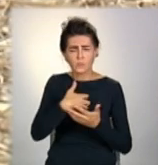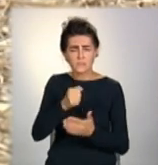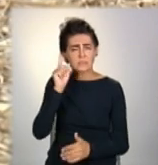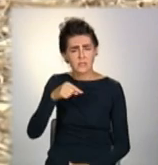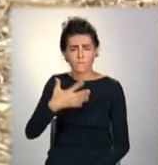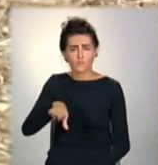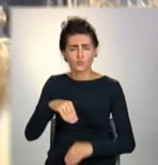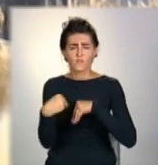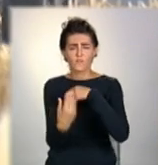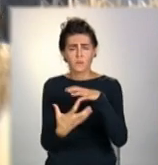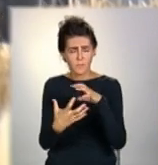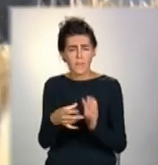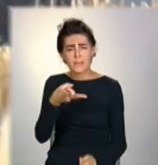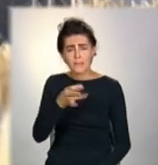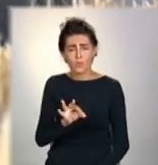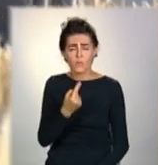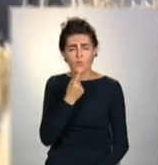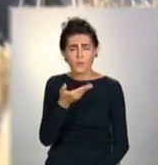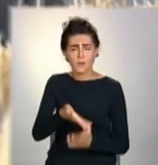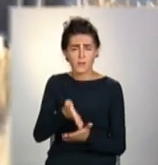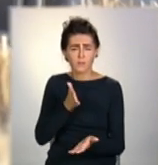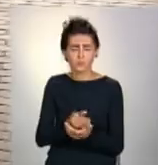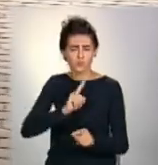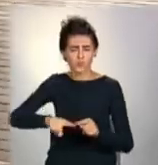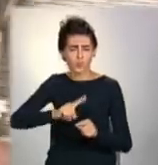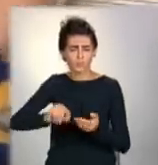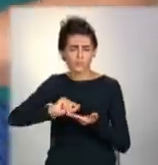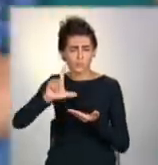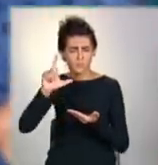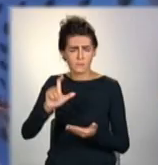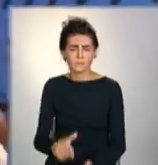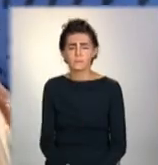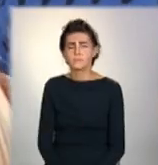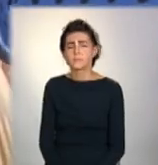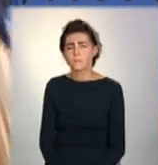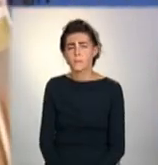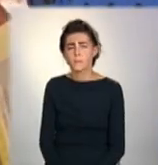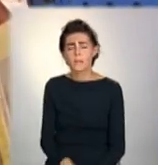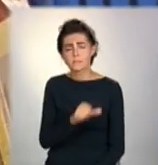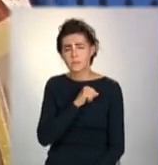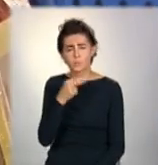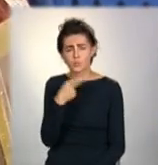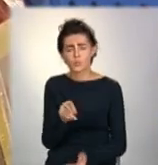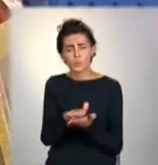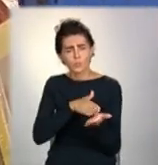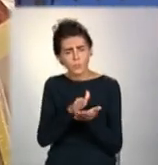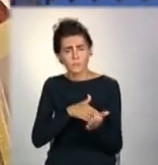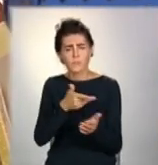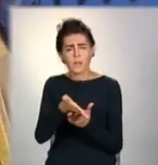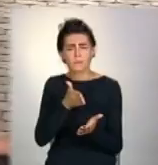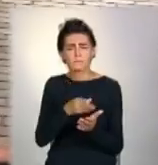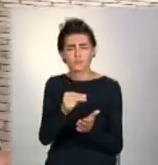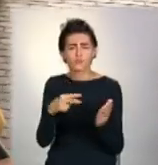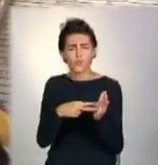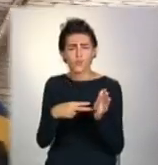світ. Але до кусня хліба у нас скоро не докупишся. Хліб, який найкраще бороть, який всі люблять, оце коштує